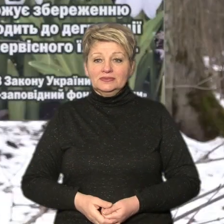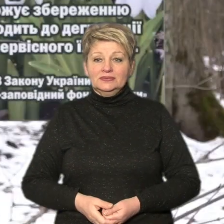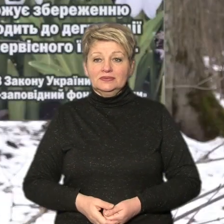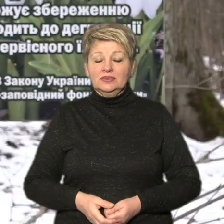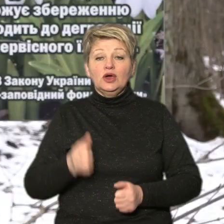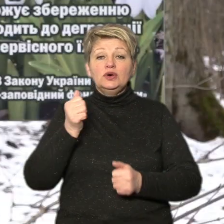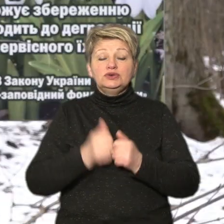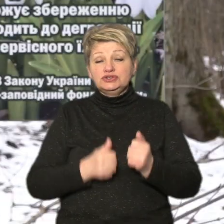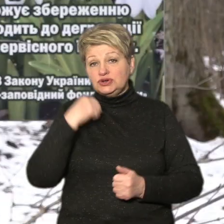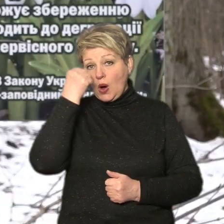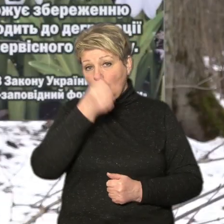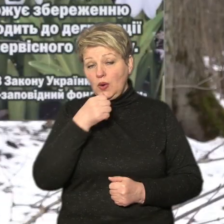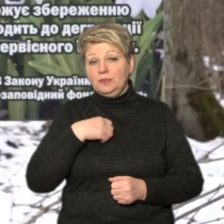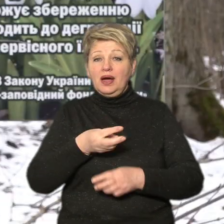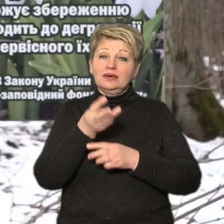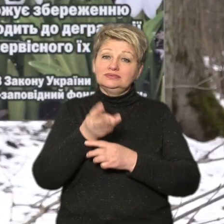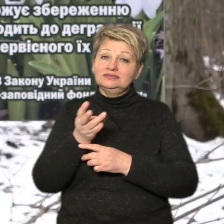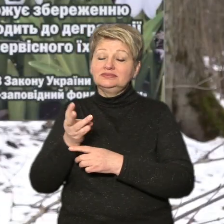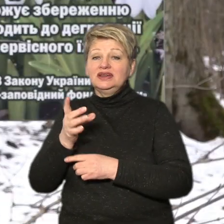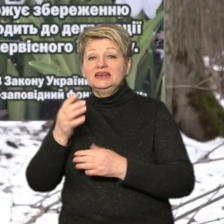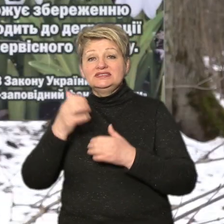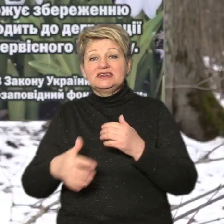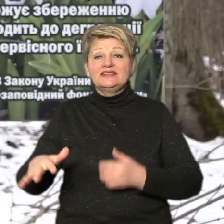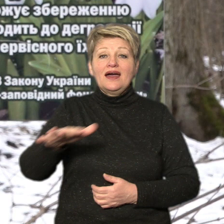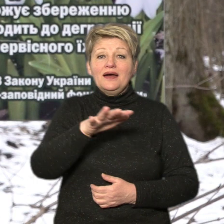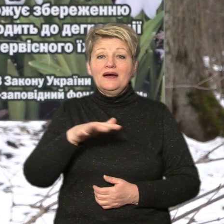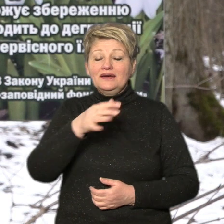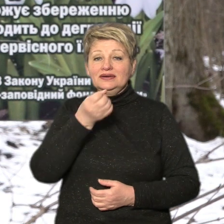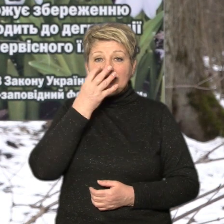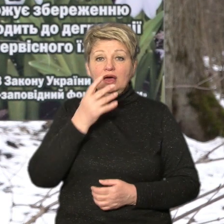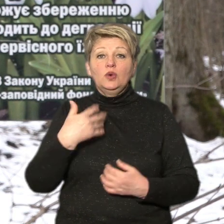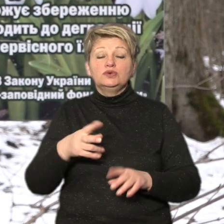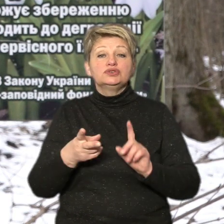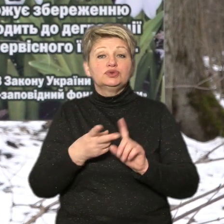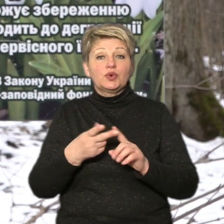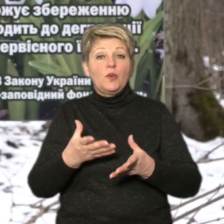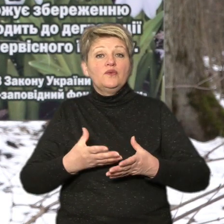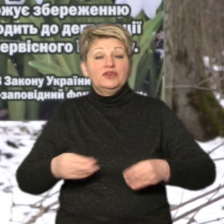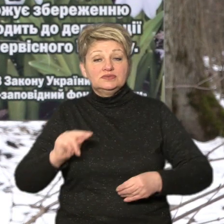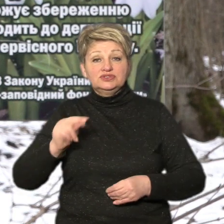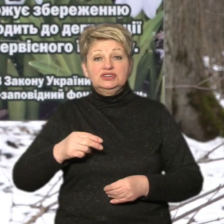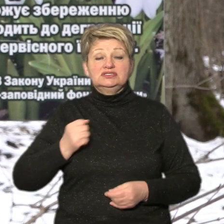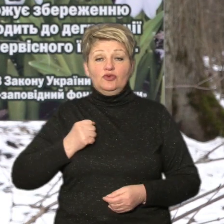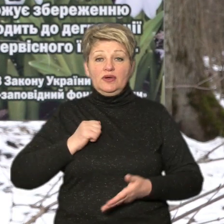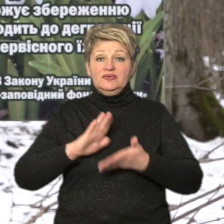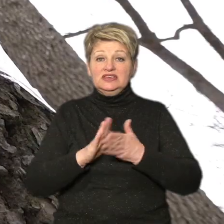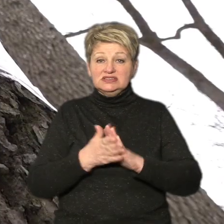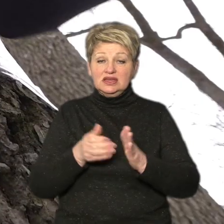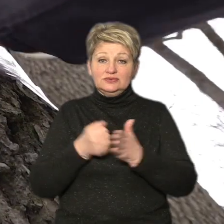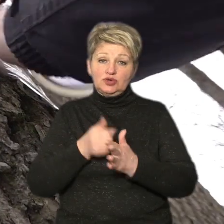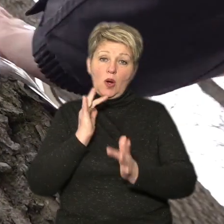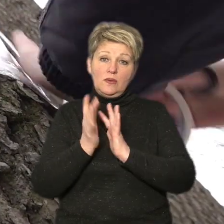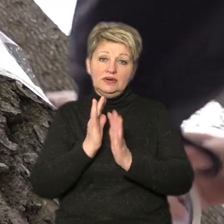Щороку ми знімали репортажі серед галявин підсніжників. Та другу весну поспіль через воєнний стан до лісу зась.